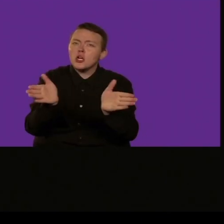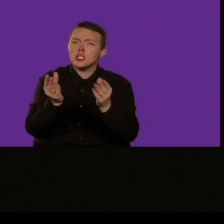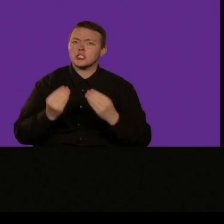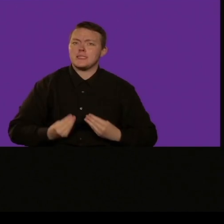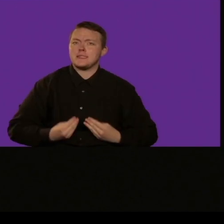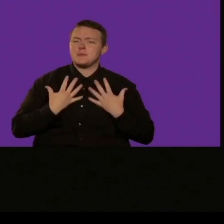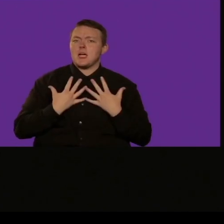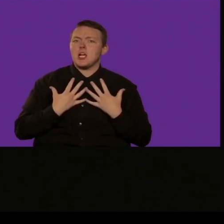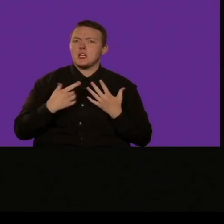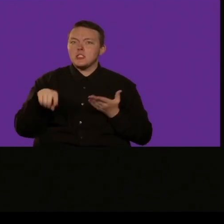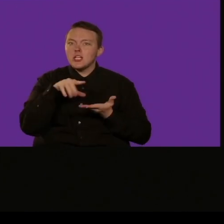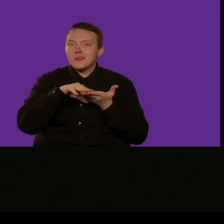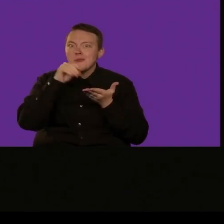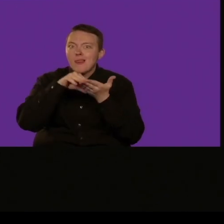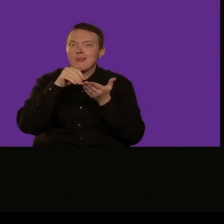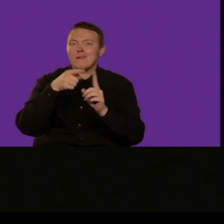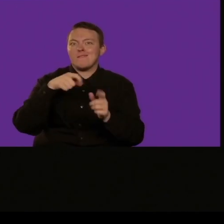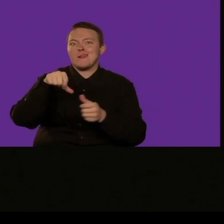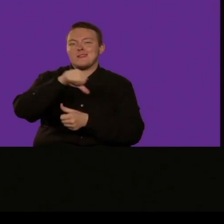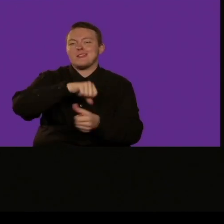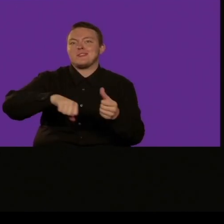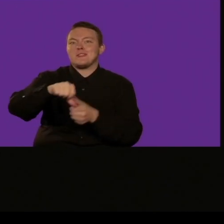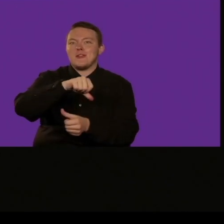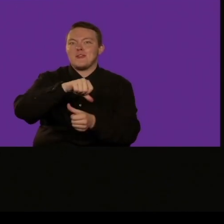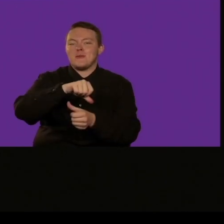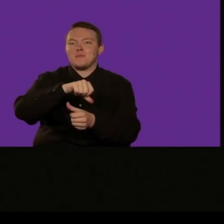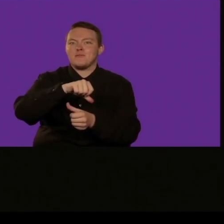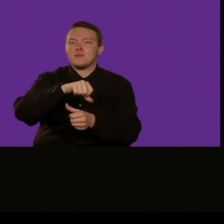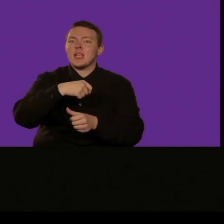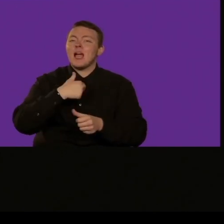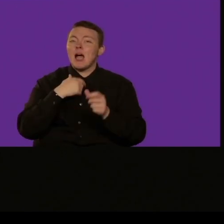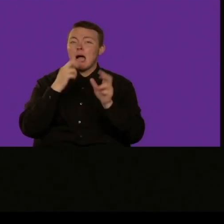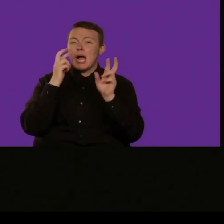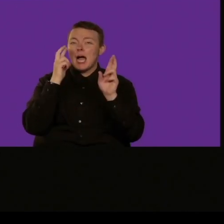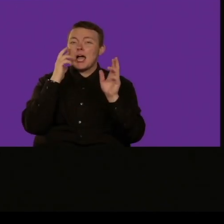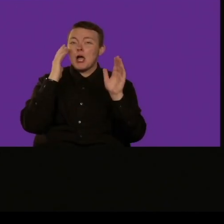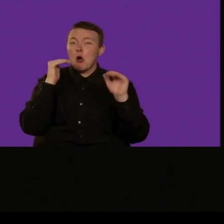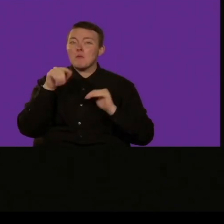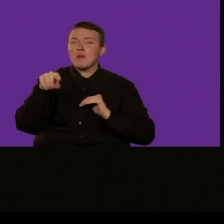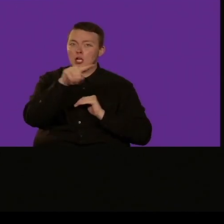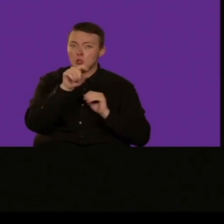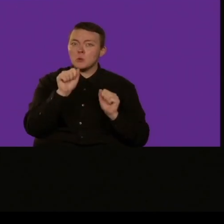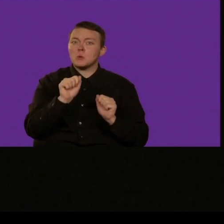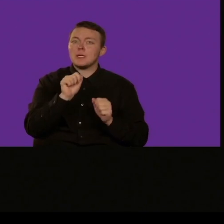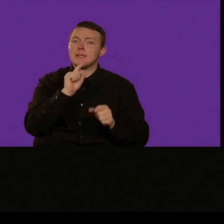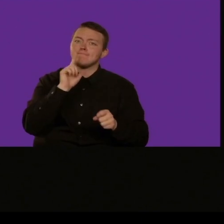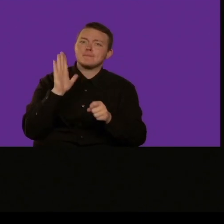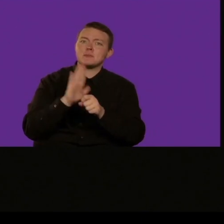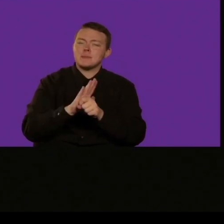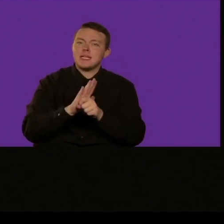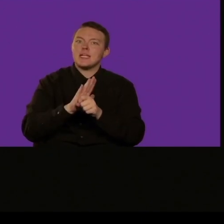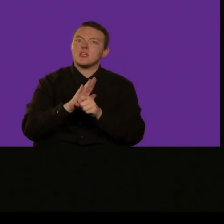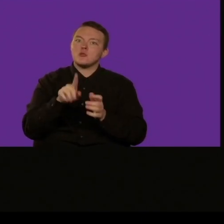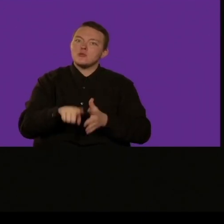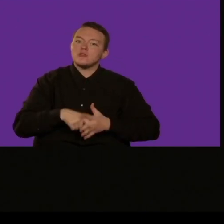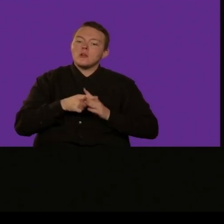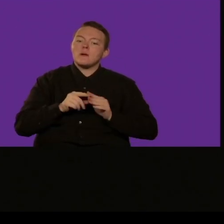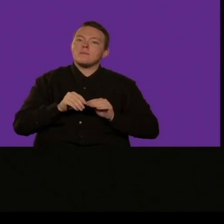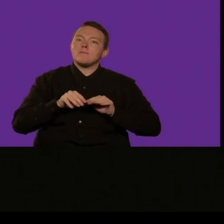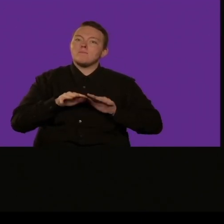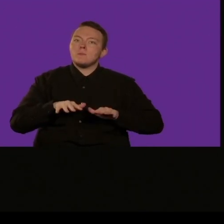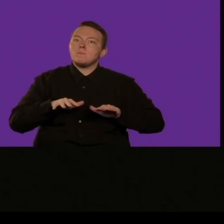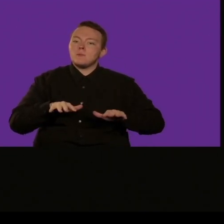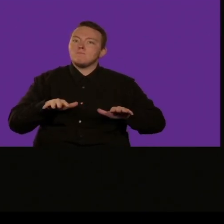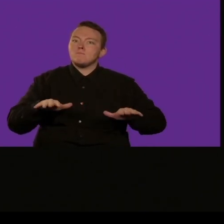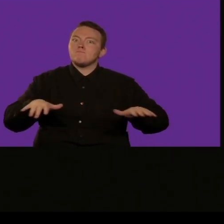comunità e creare onde giganti di amabilità spero poter lavorare con tutti voi per far sì che